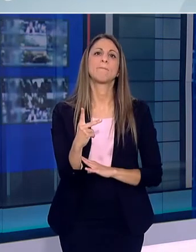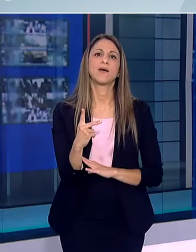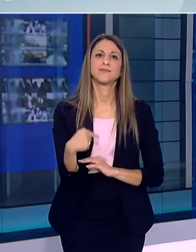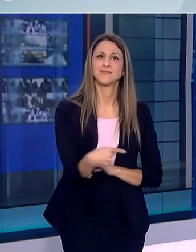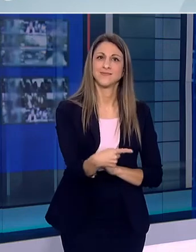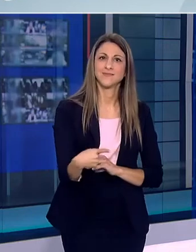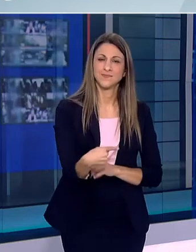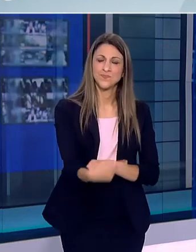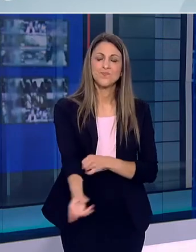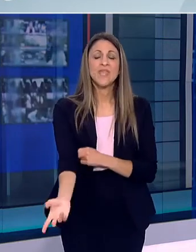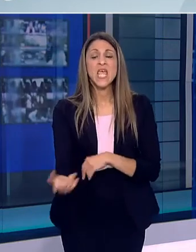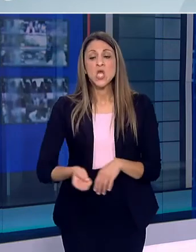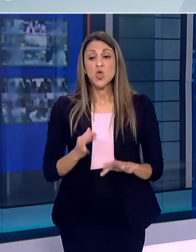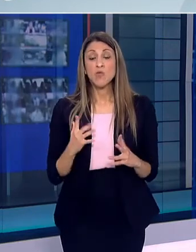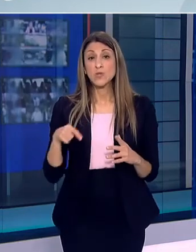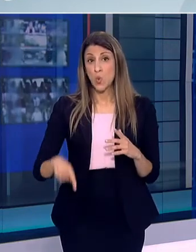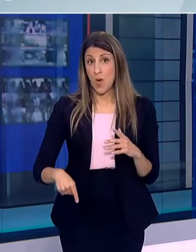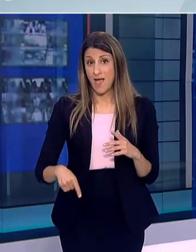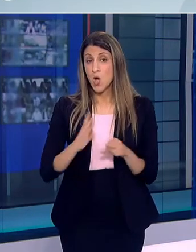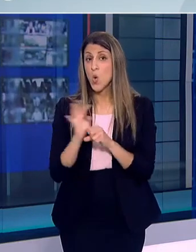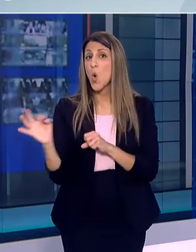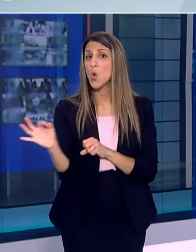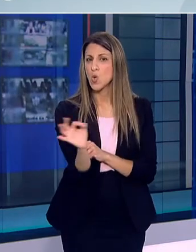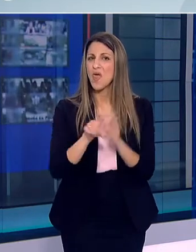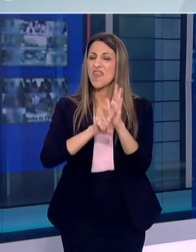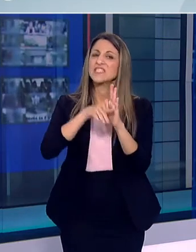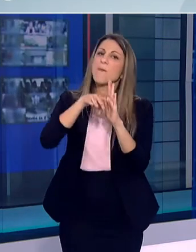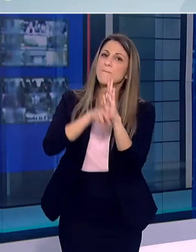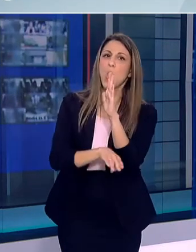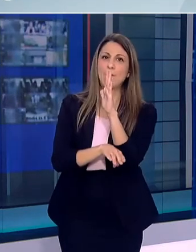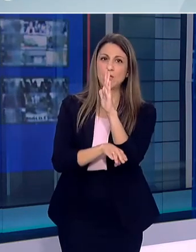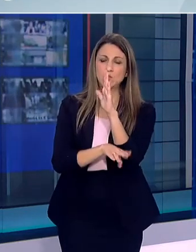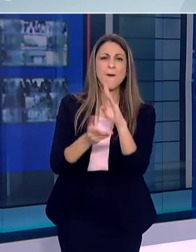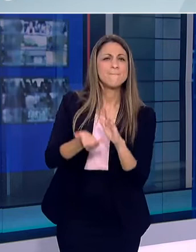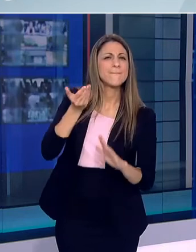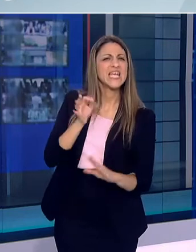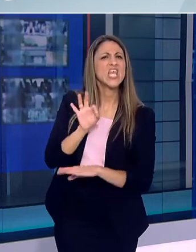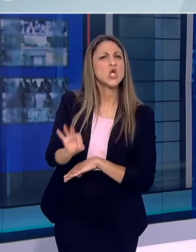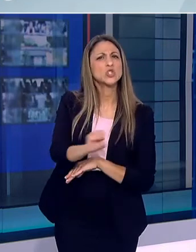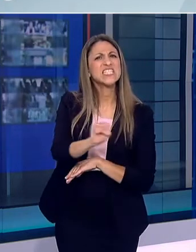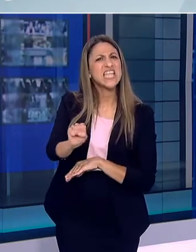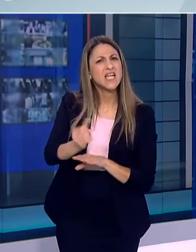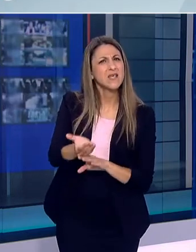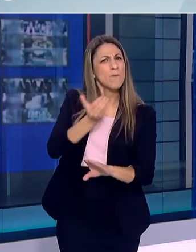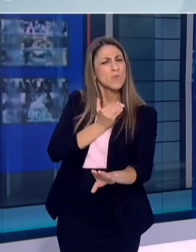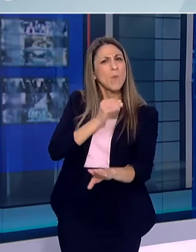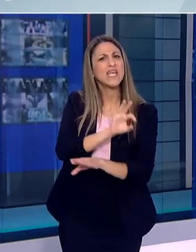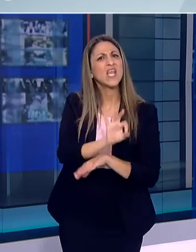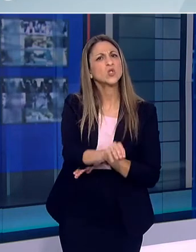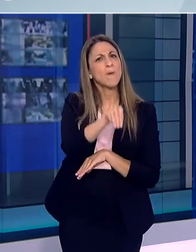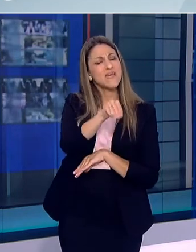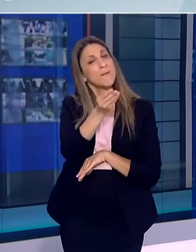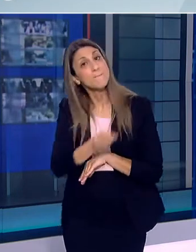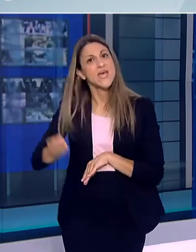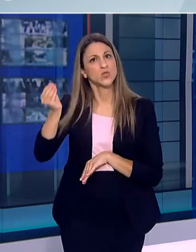ΜΕΡΣ και τον ΣΑΡΣ ο δείκτης ΚΑΠΑ Είναι μαθηματική εκτίμηση και πάλι έχει κάνει σχέση με βαθύτερες λεπτομέρειες όσον